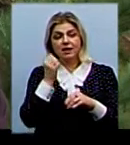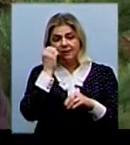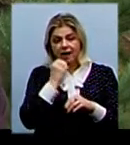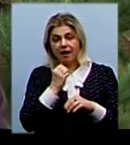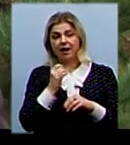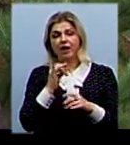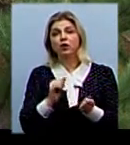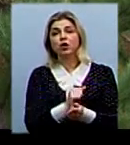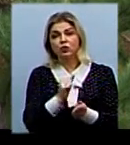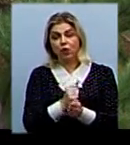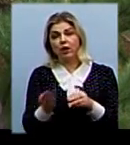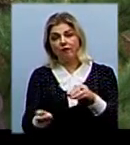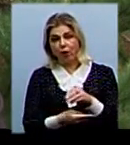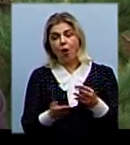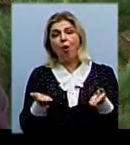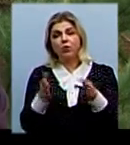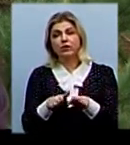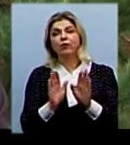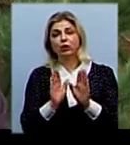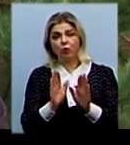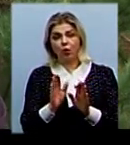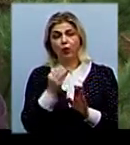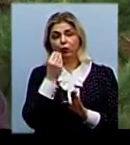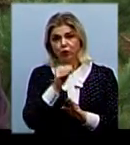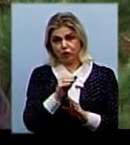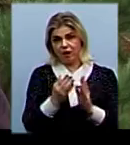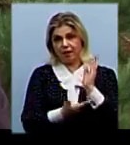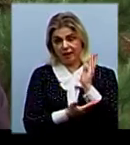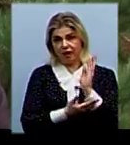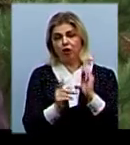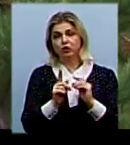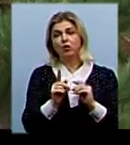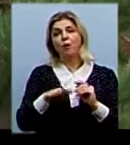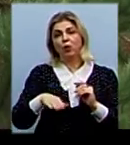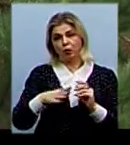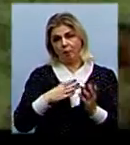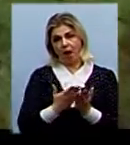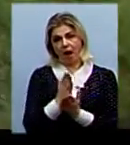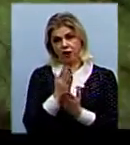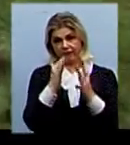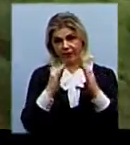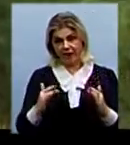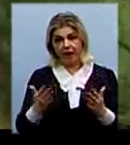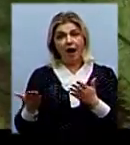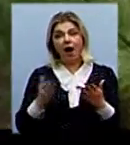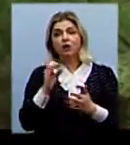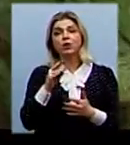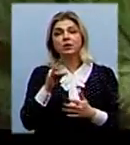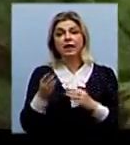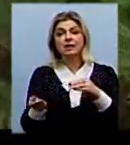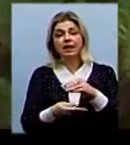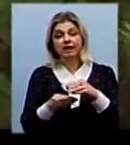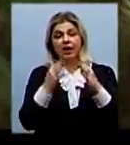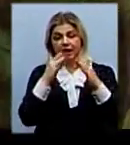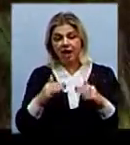засохлі, лишаються тільки худші екземпляри, щоб потім була якісна ялинка. Які сосни зрізати, лісівники